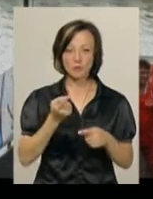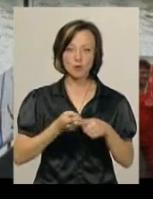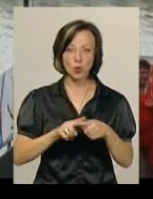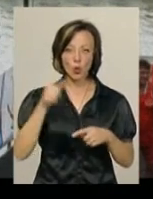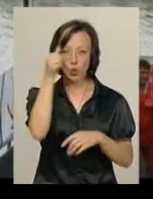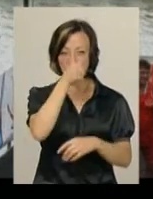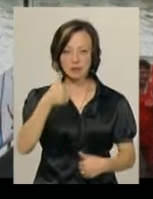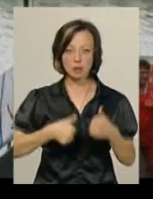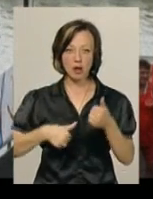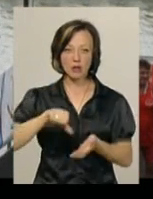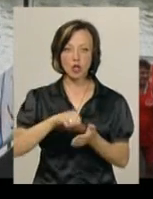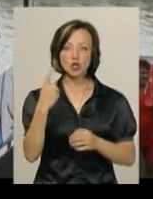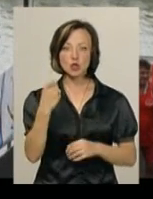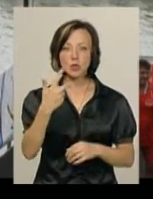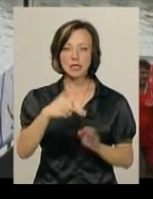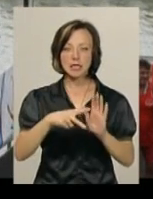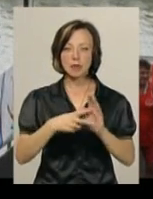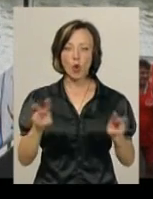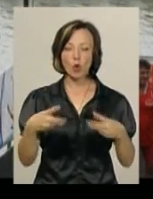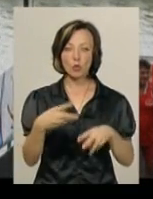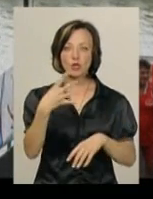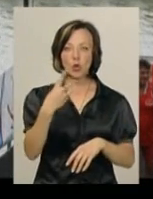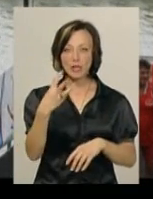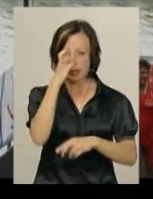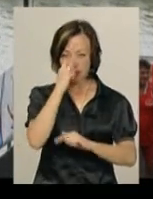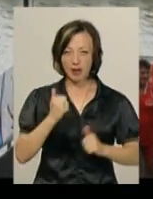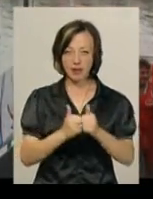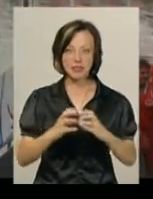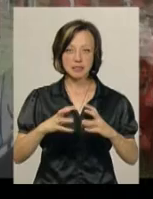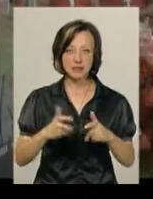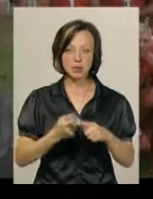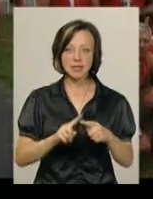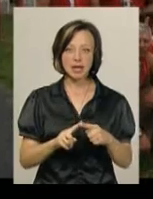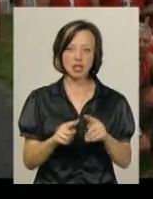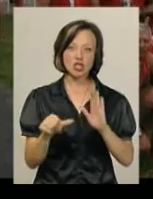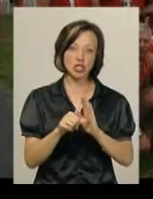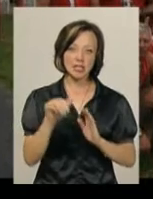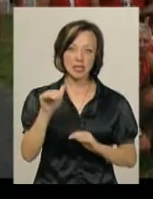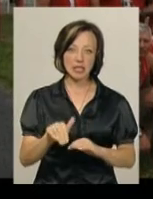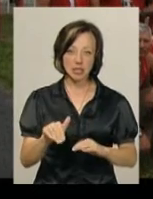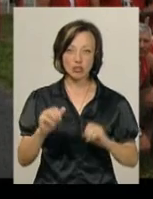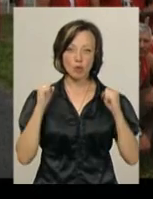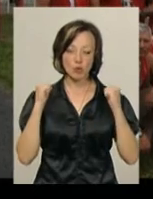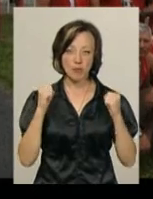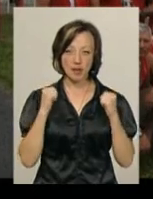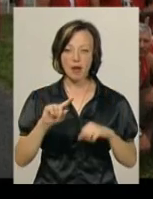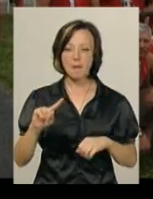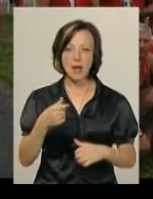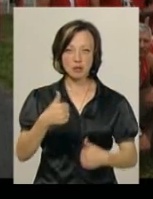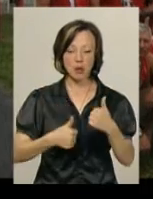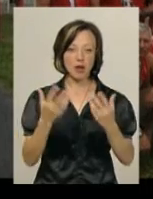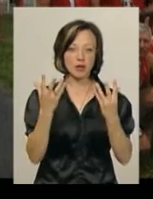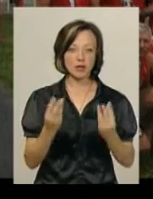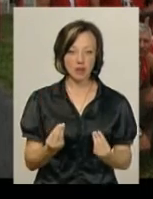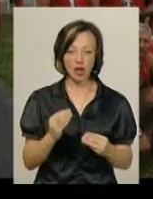цьогорічних змаганнях беруть участь 137 клубів із 43 країн світу. Це десь 6 тисяч висловальників. Першого змагального